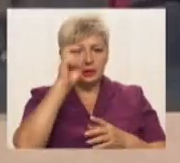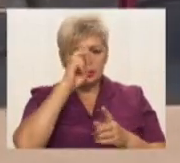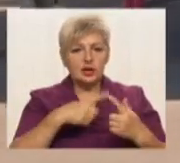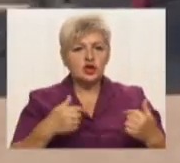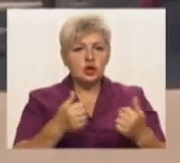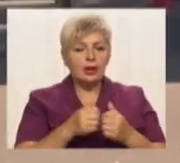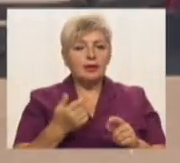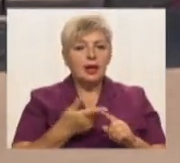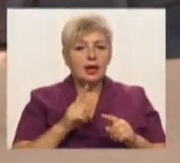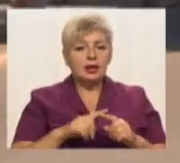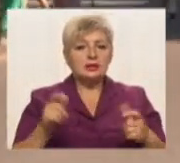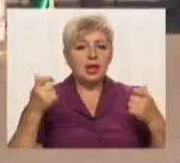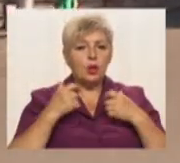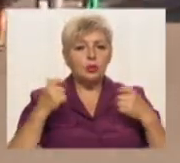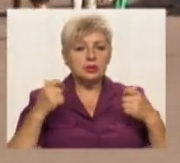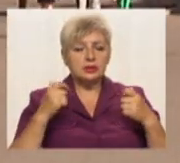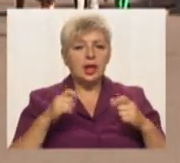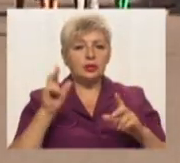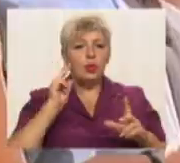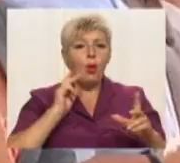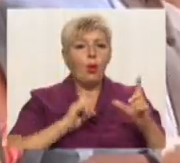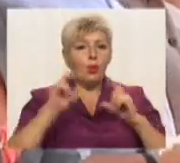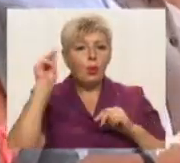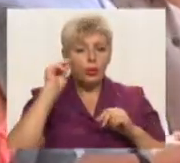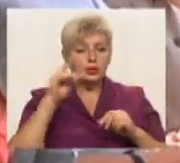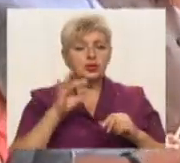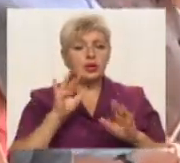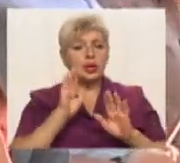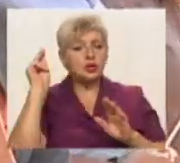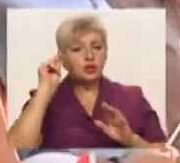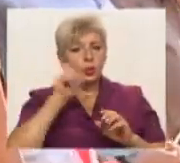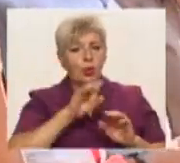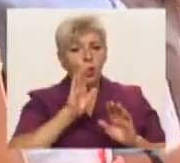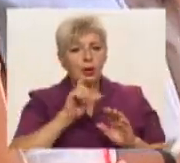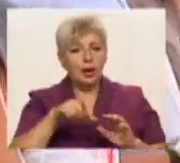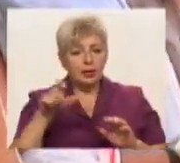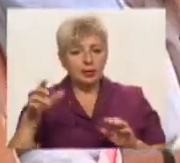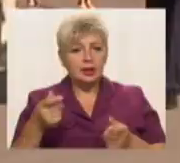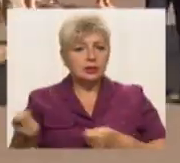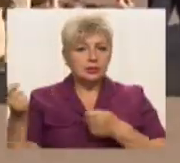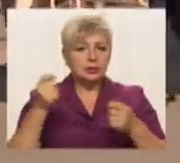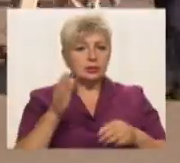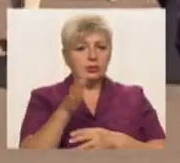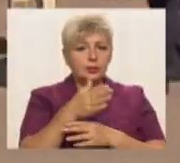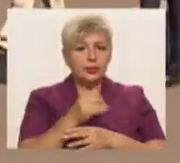Криворізького коледжу Національного авіаційного університету та школярі несуть прапор України. Його довжина 100 метрів.